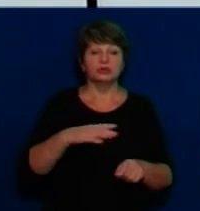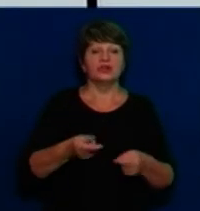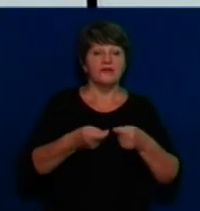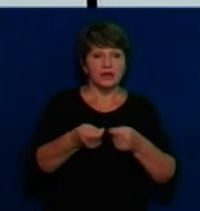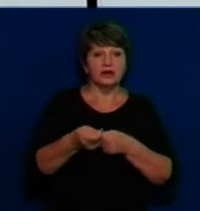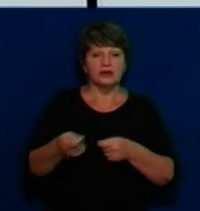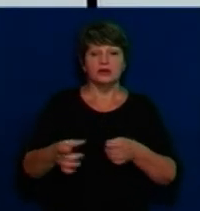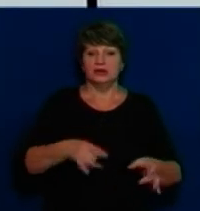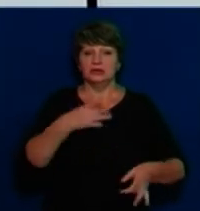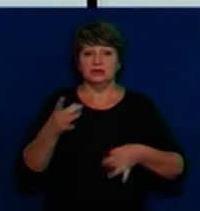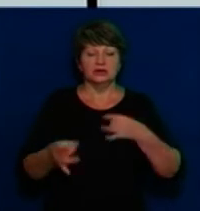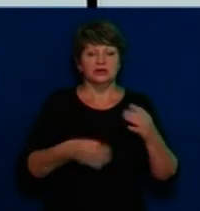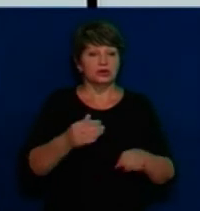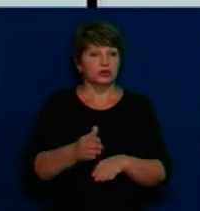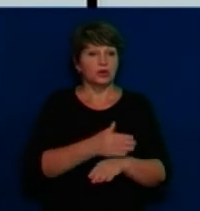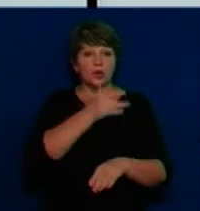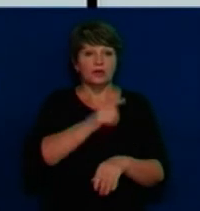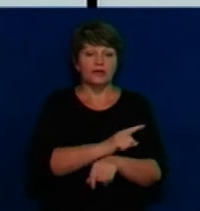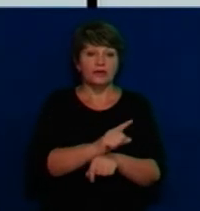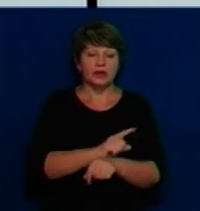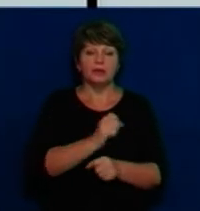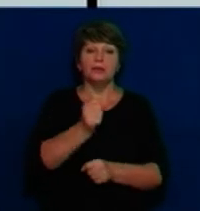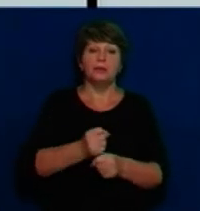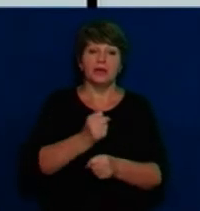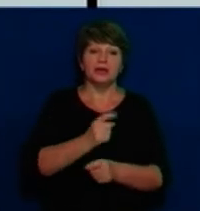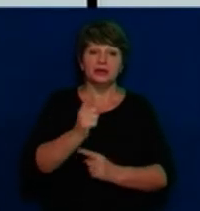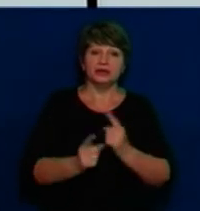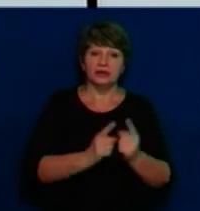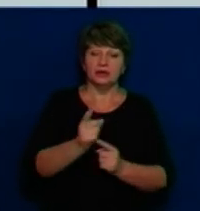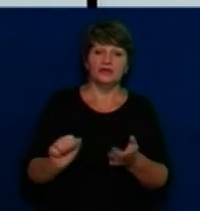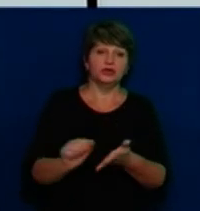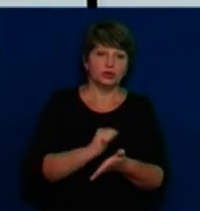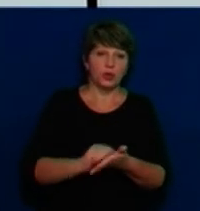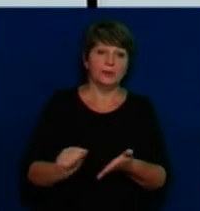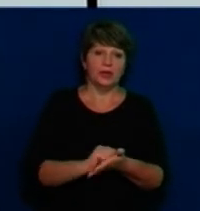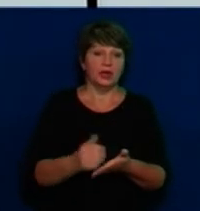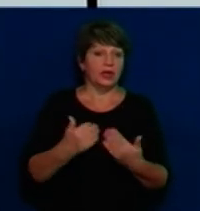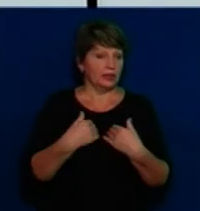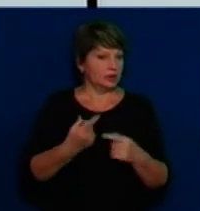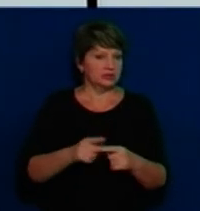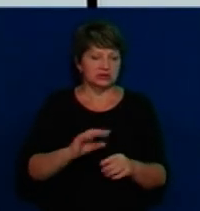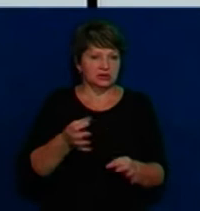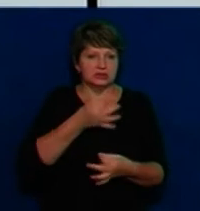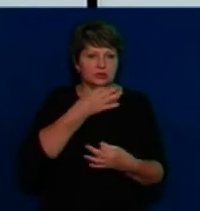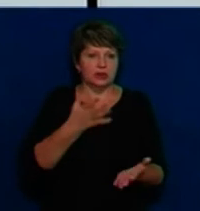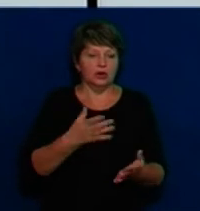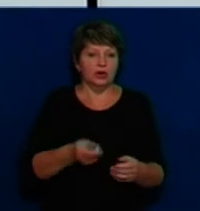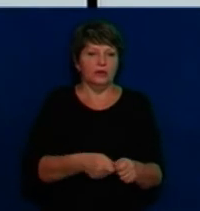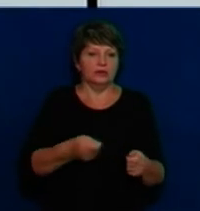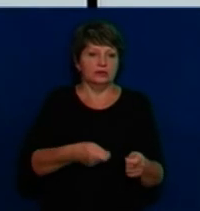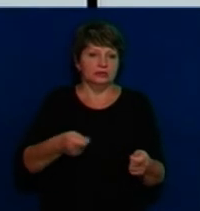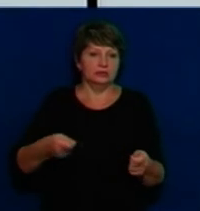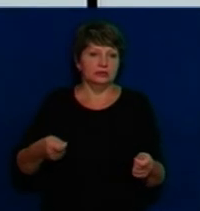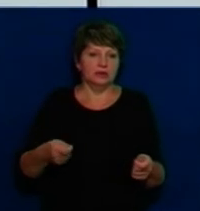довгий час, перероблялися тараз документи, тобто нам це не сподобалось. Довгий процес,